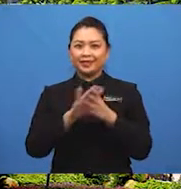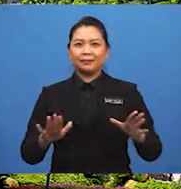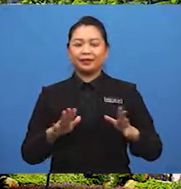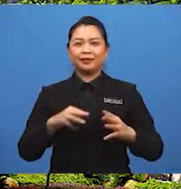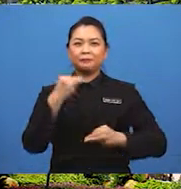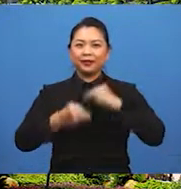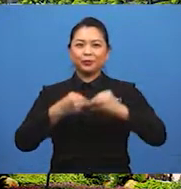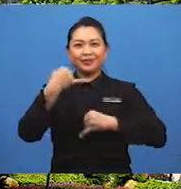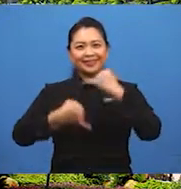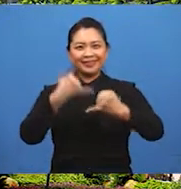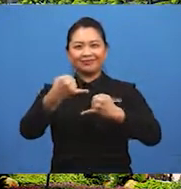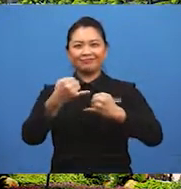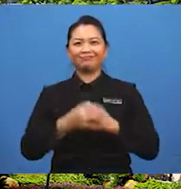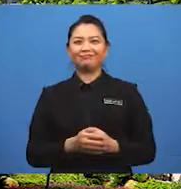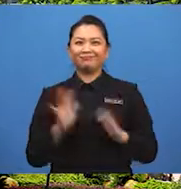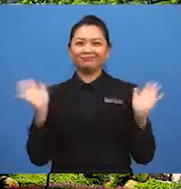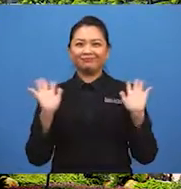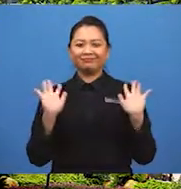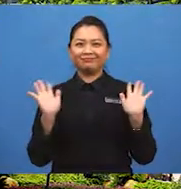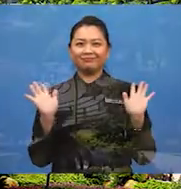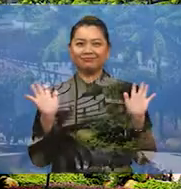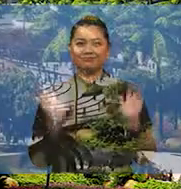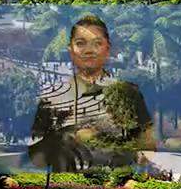Selamat Maju Jaya! Jaya!